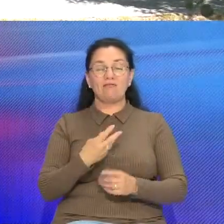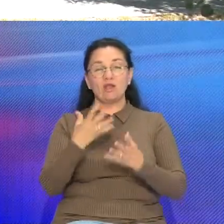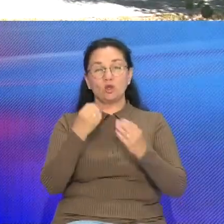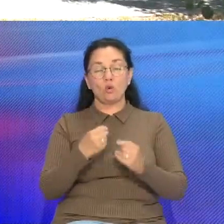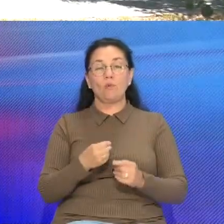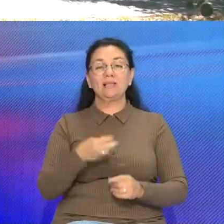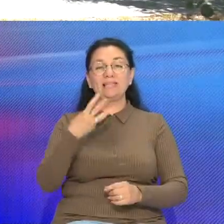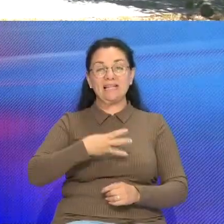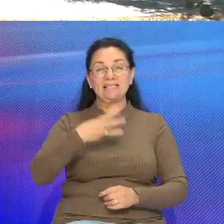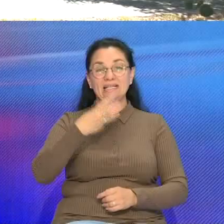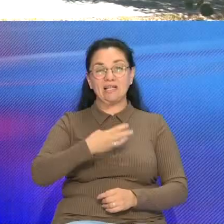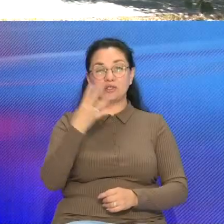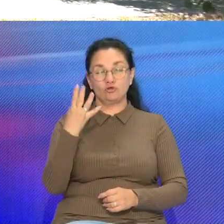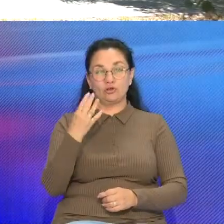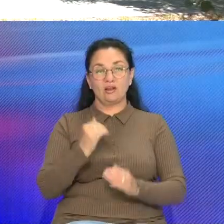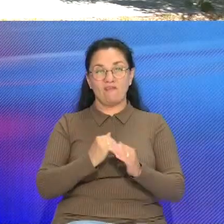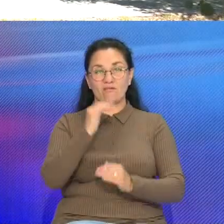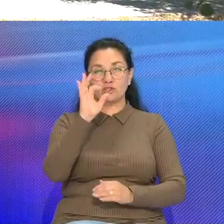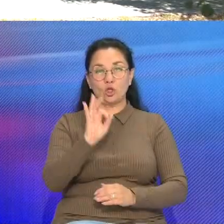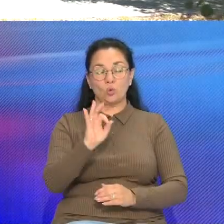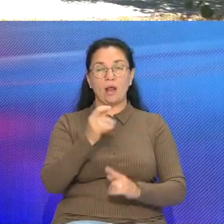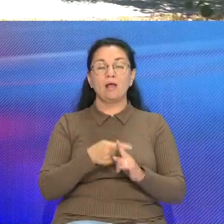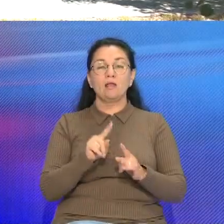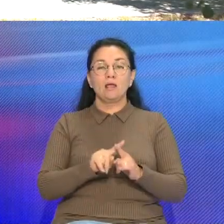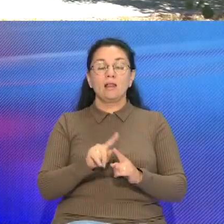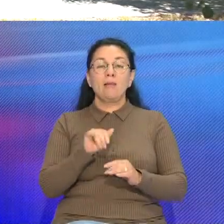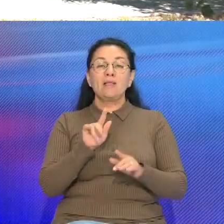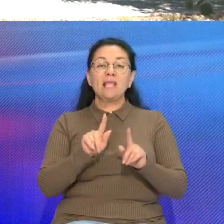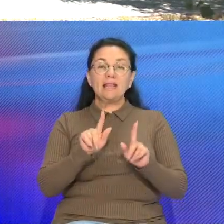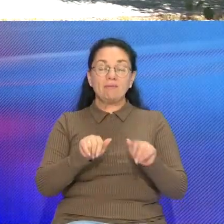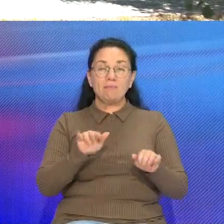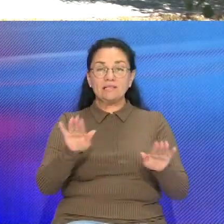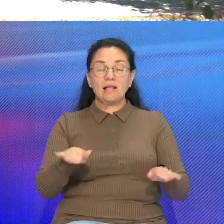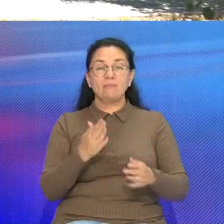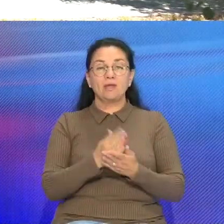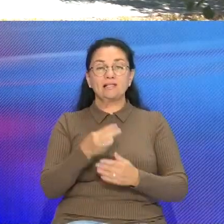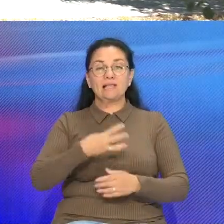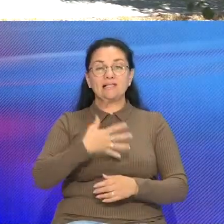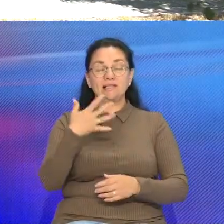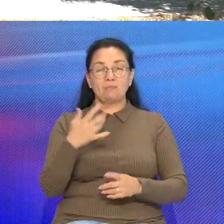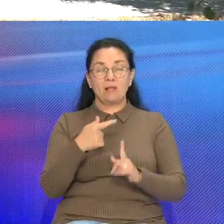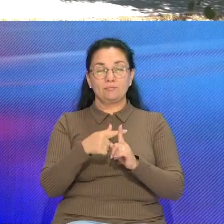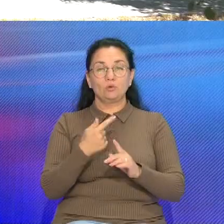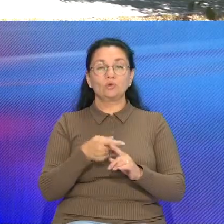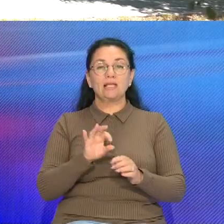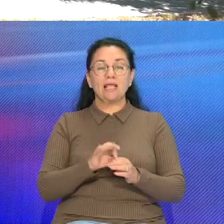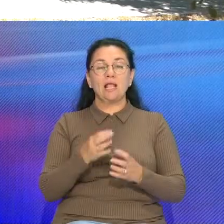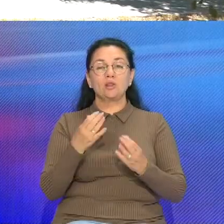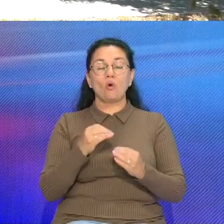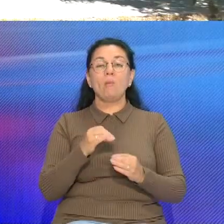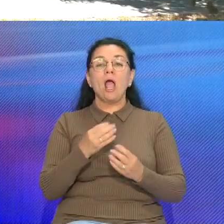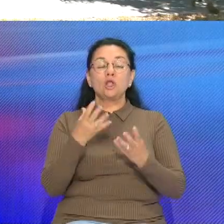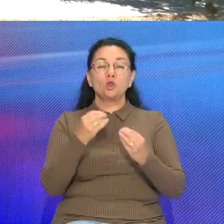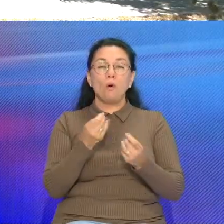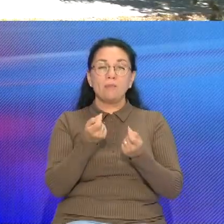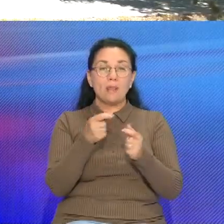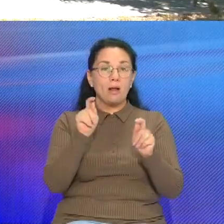30-34, местами плюс 35 градусов По городу Гродно, ночью без осадков, днем кратковременный